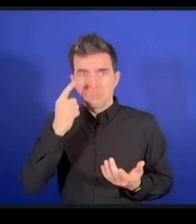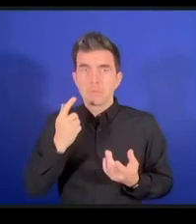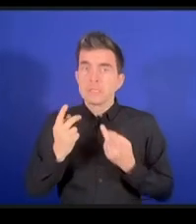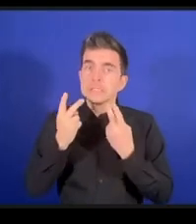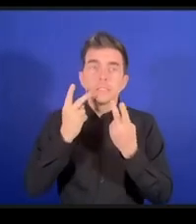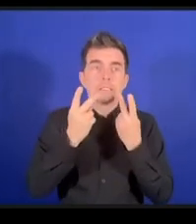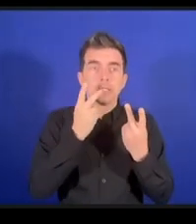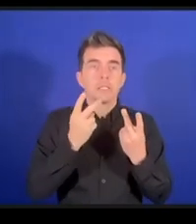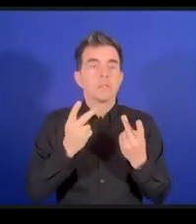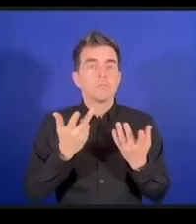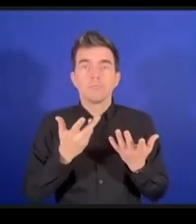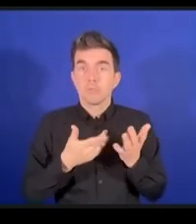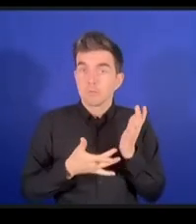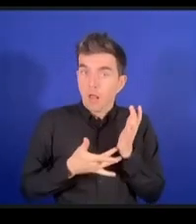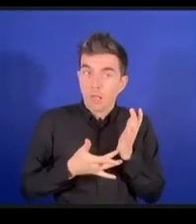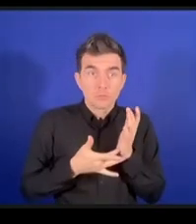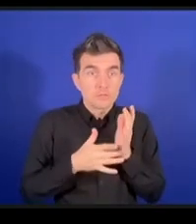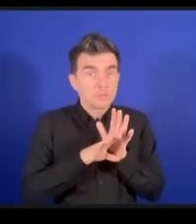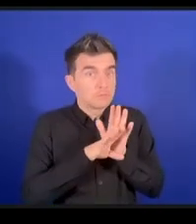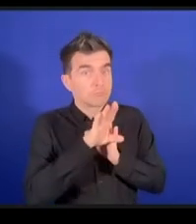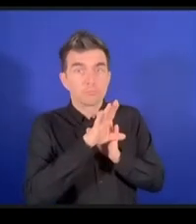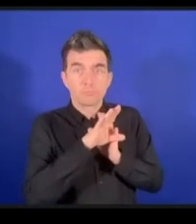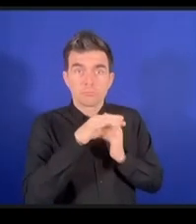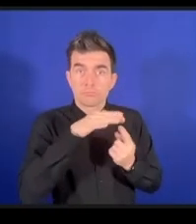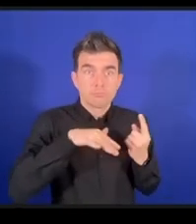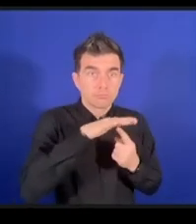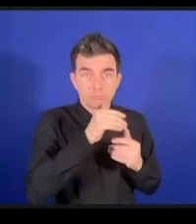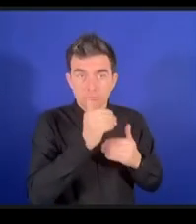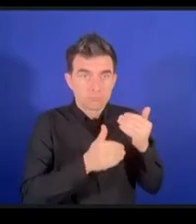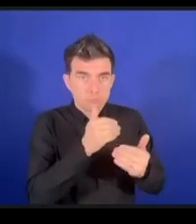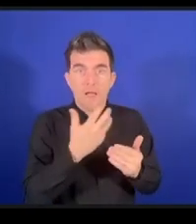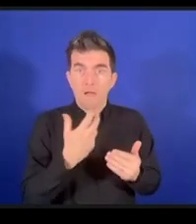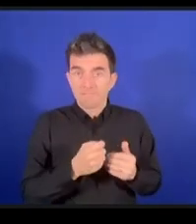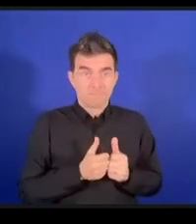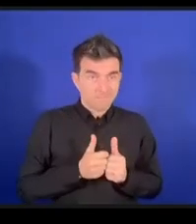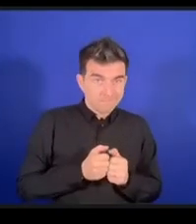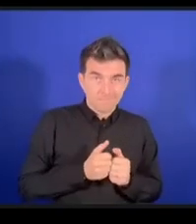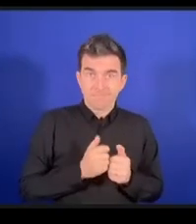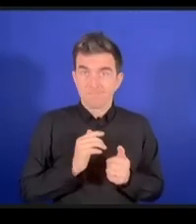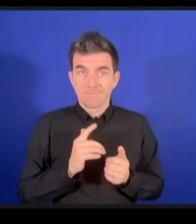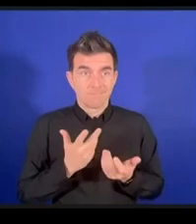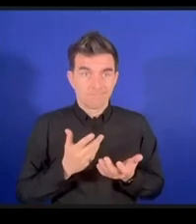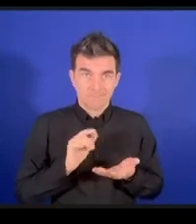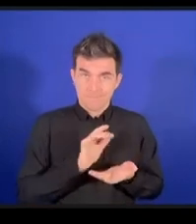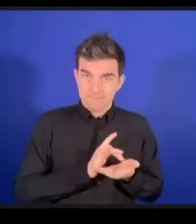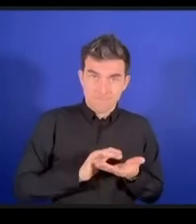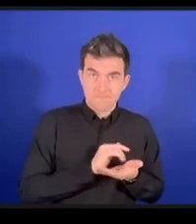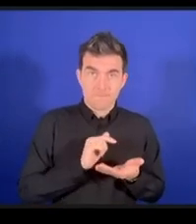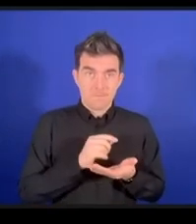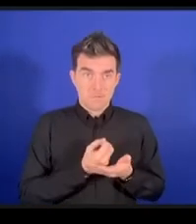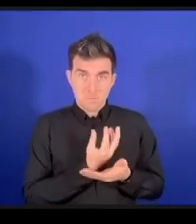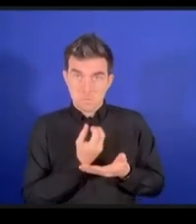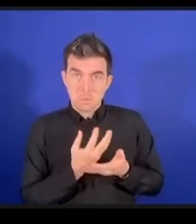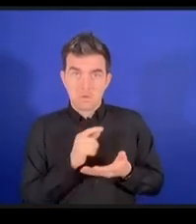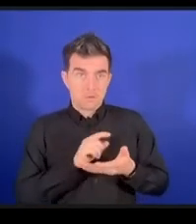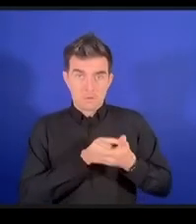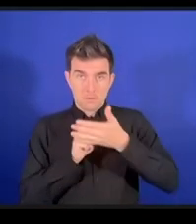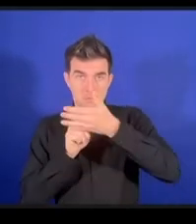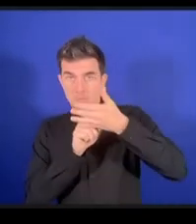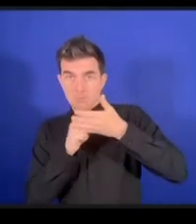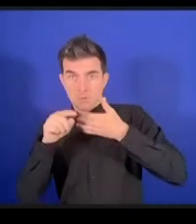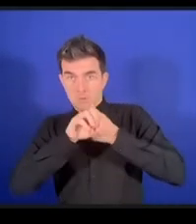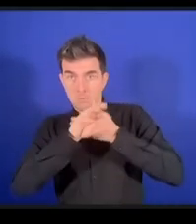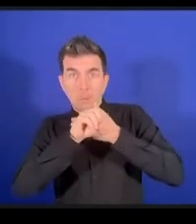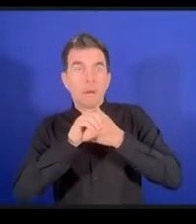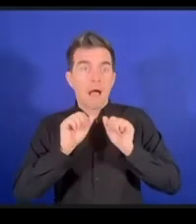最先端のデバイスを手に持っていてそれもハイファイのインターネット接続があったとして